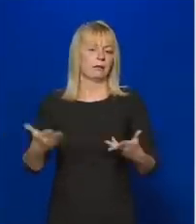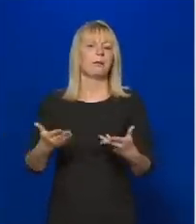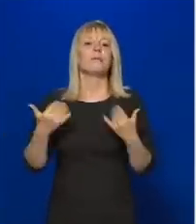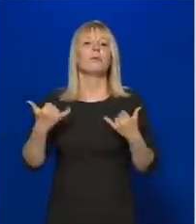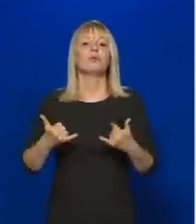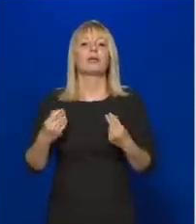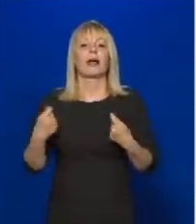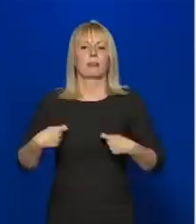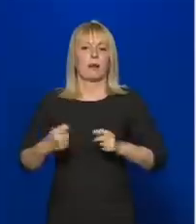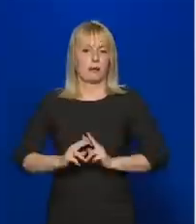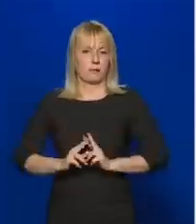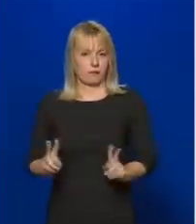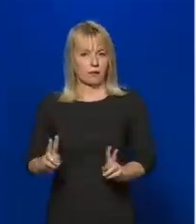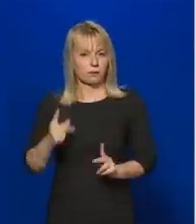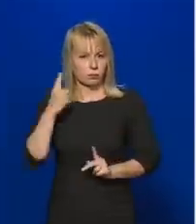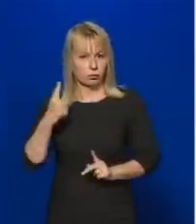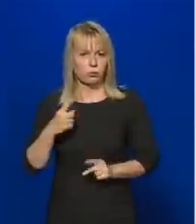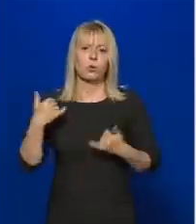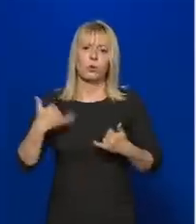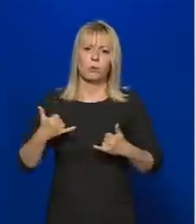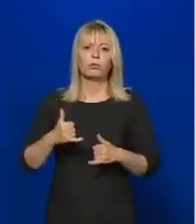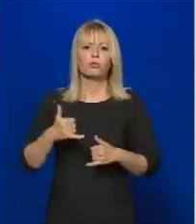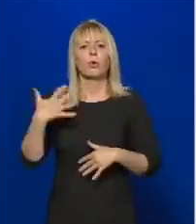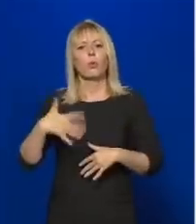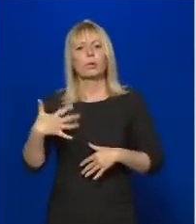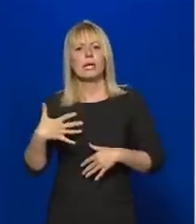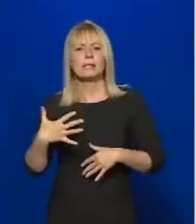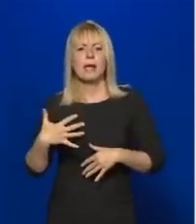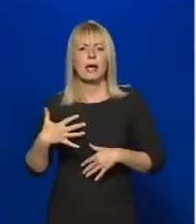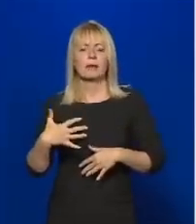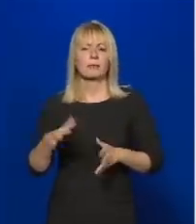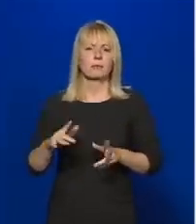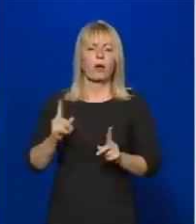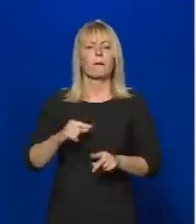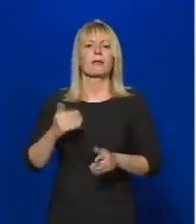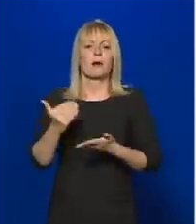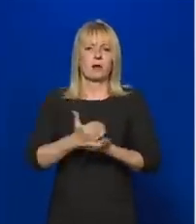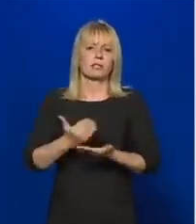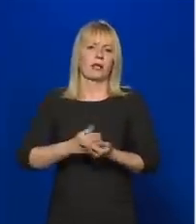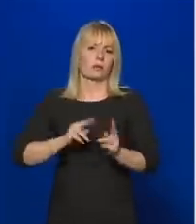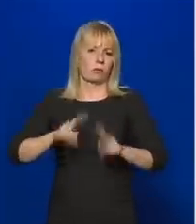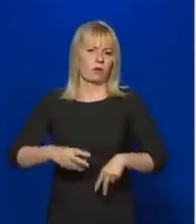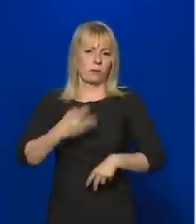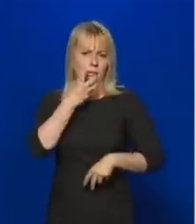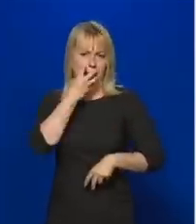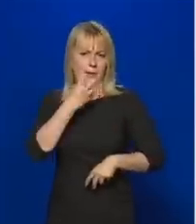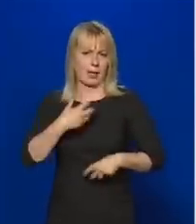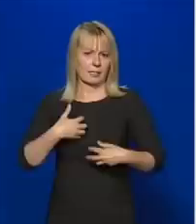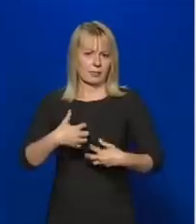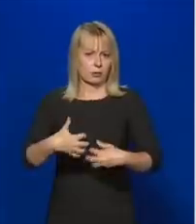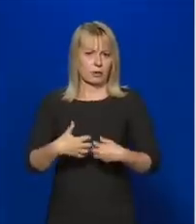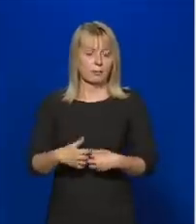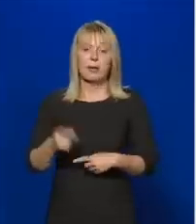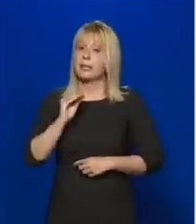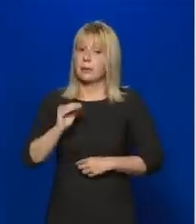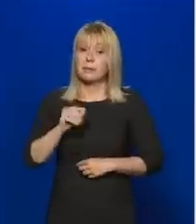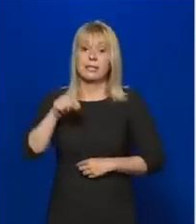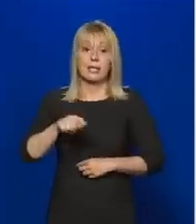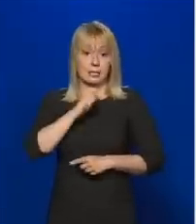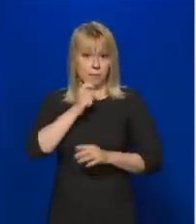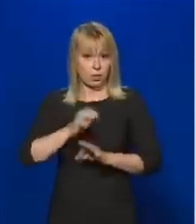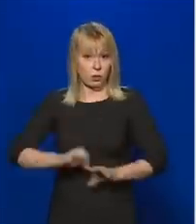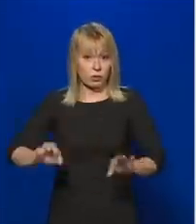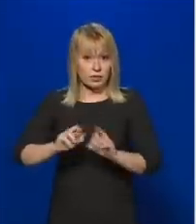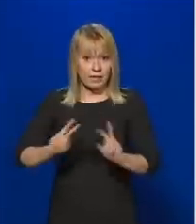Most ott tartunk, hogy az 5000-hez közelít a használatú légeztetőgépek száma. Még ez sem azt jelenti, hogy ennyi van az országban, mert